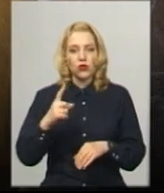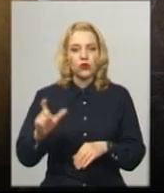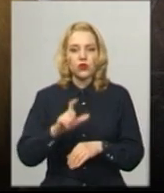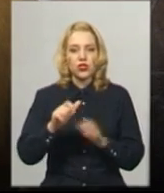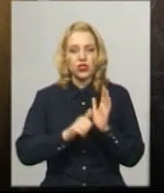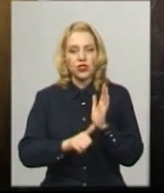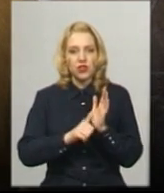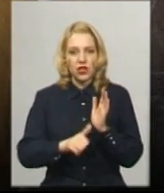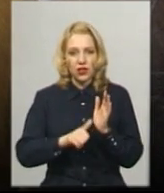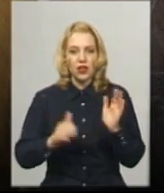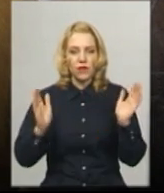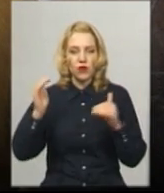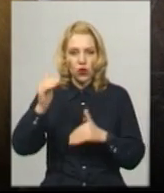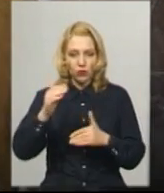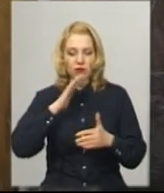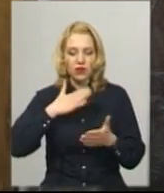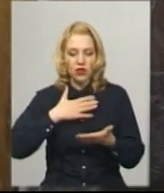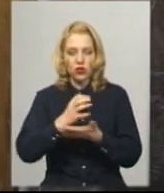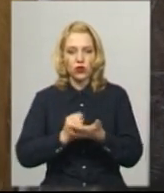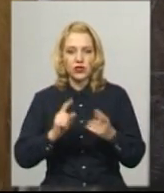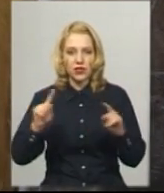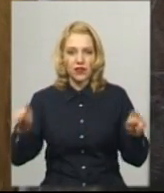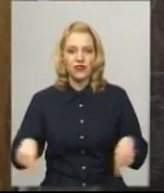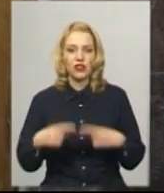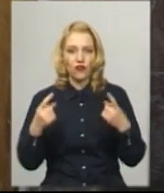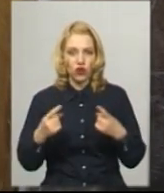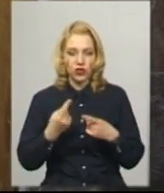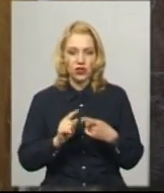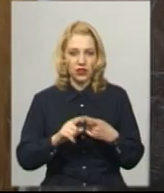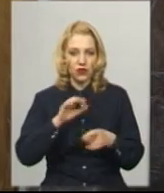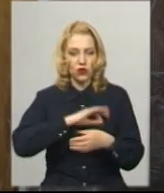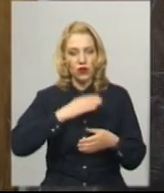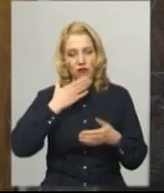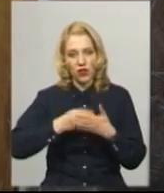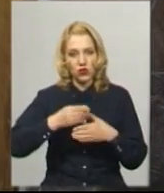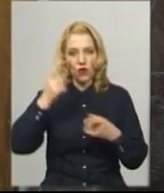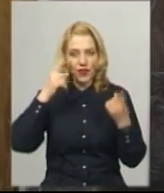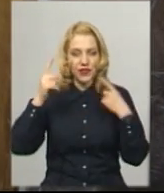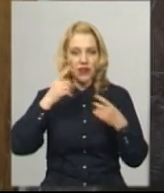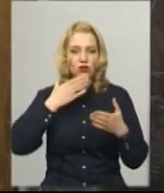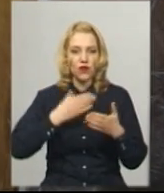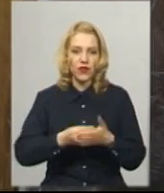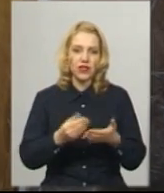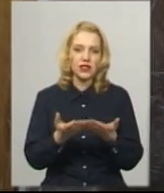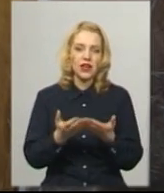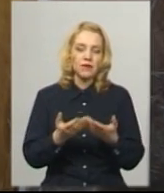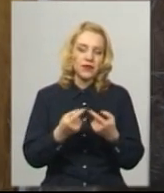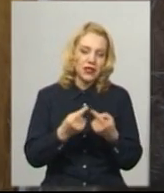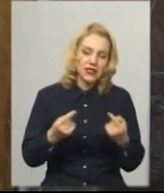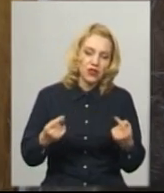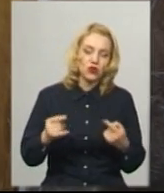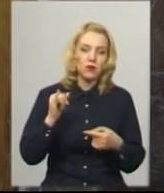робіт із нашої колекції і відтворити її, використовуючи власну фантазію, використовуючи підручні засоби,